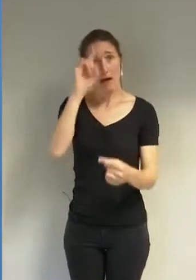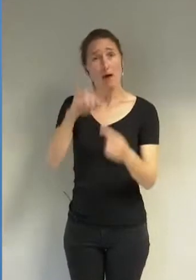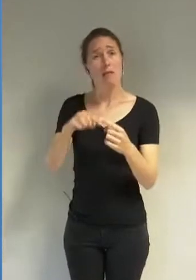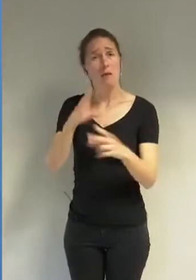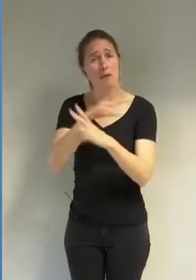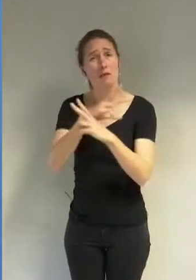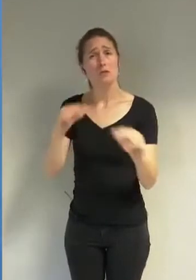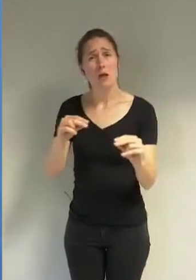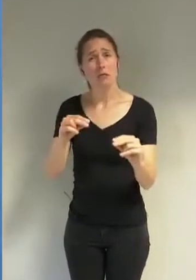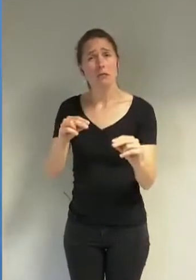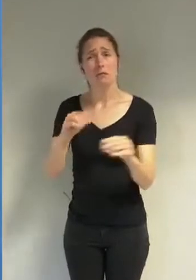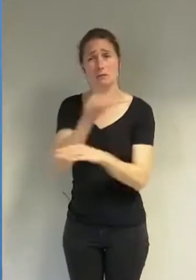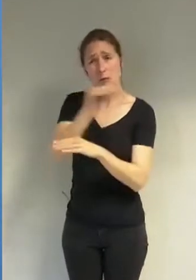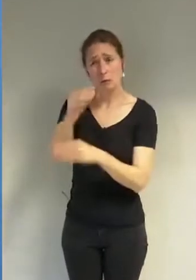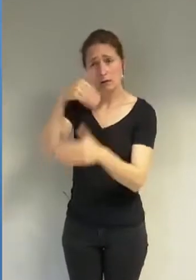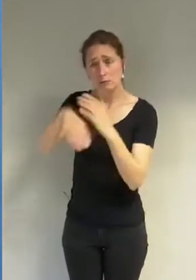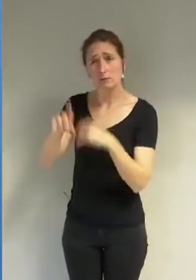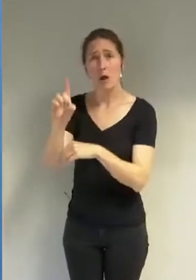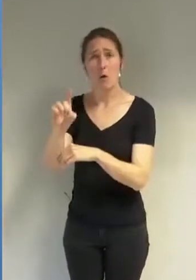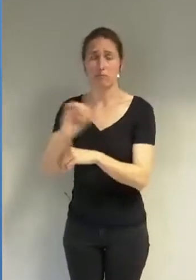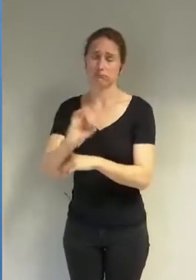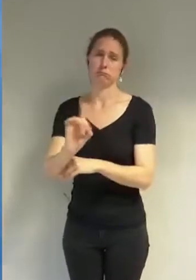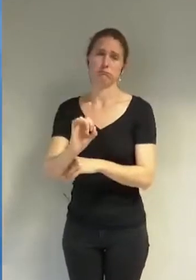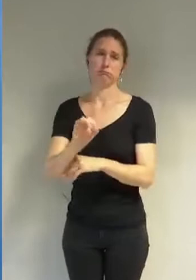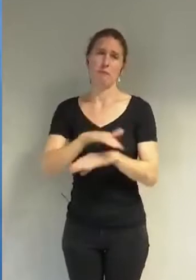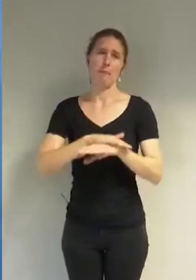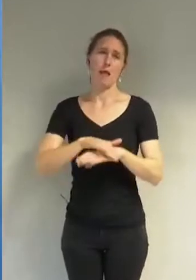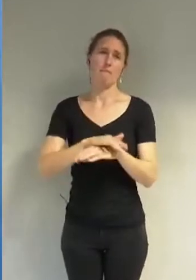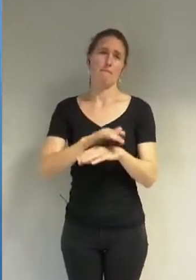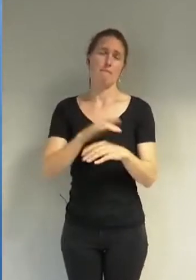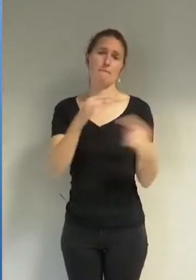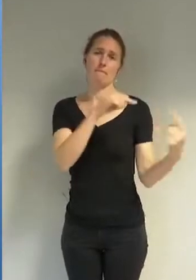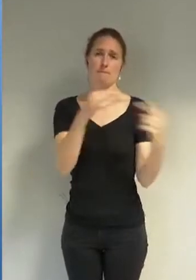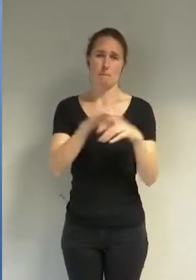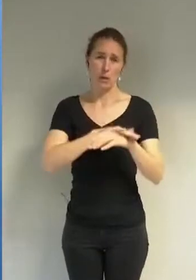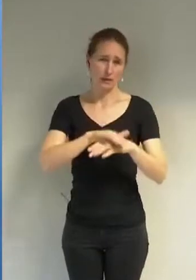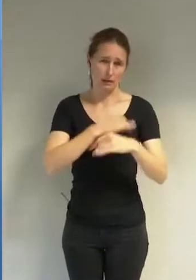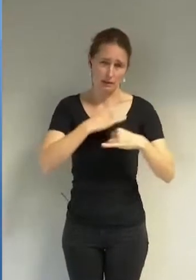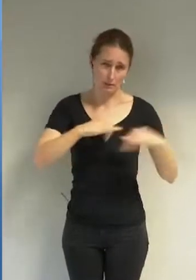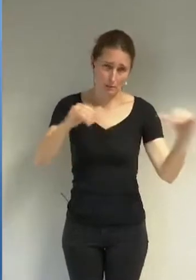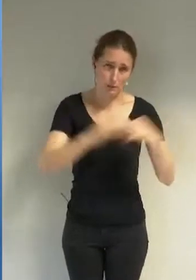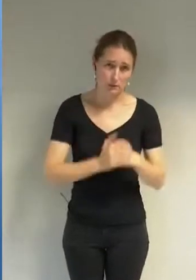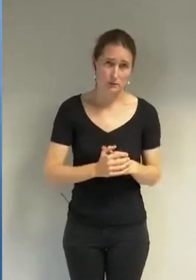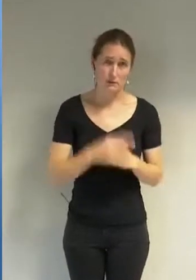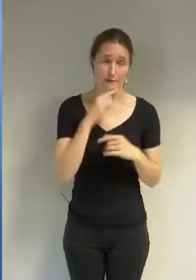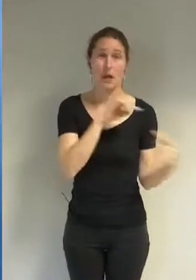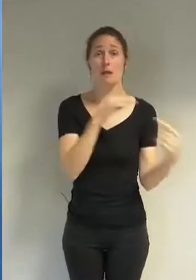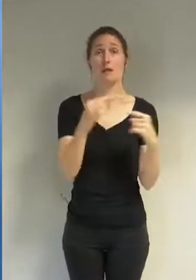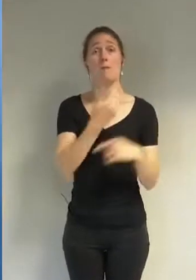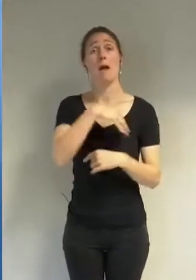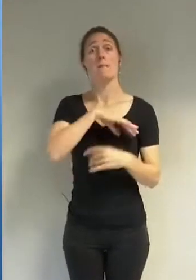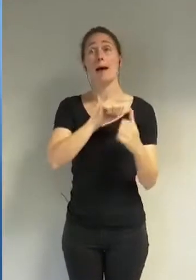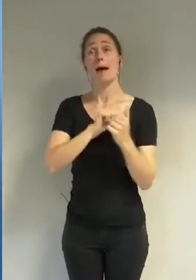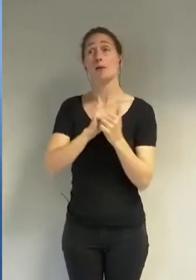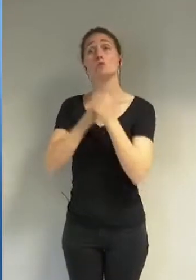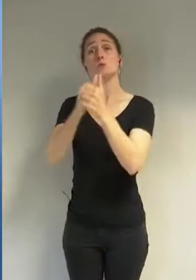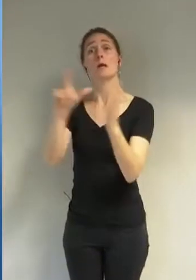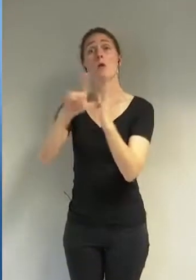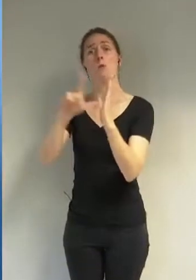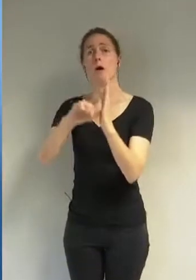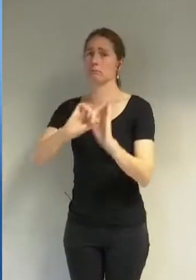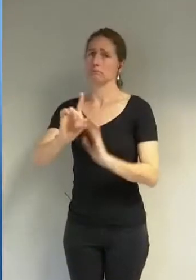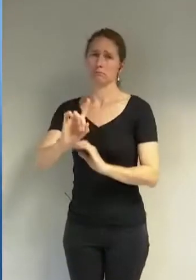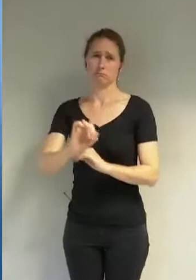éminemment politique. Ce débat ne se réglera pas par le droit ou la loi, mais par l'éducation et l'éthique.